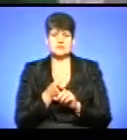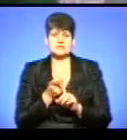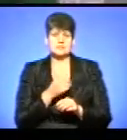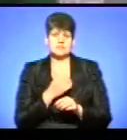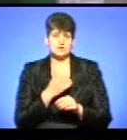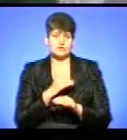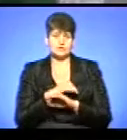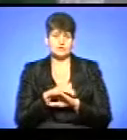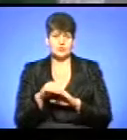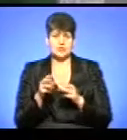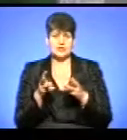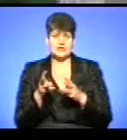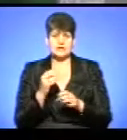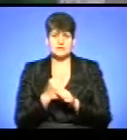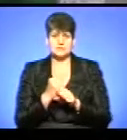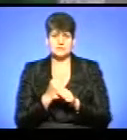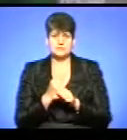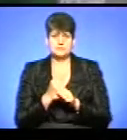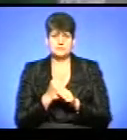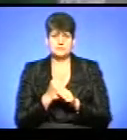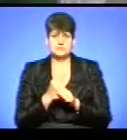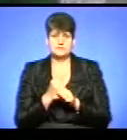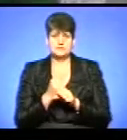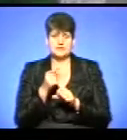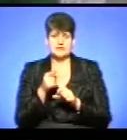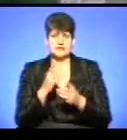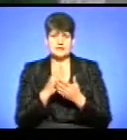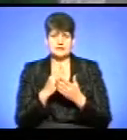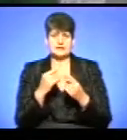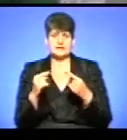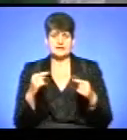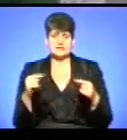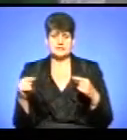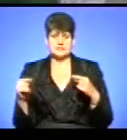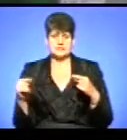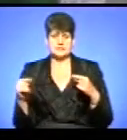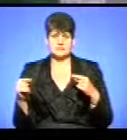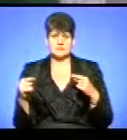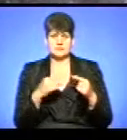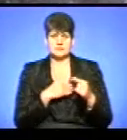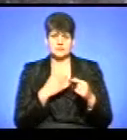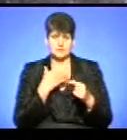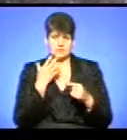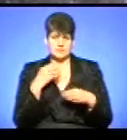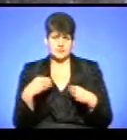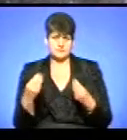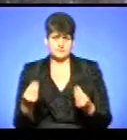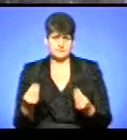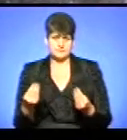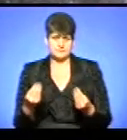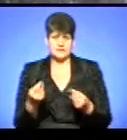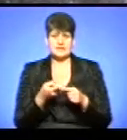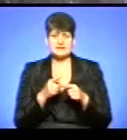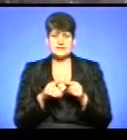котельня працює, і різні температура теплоносія. Це